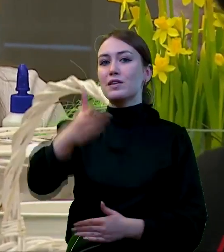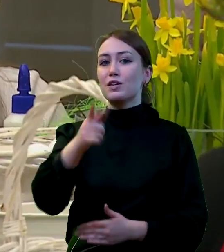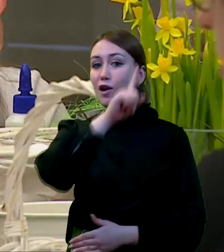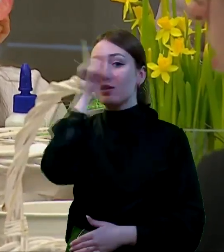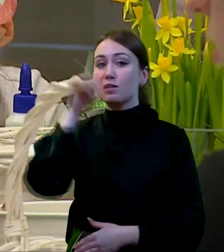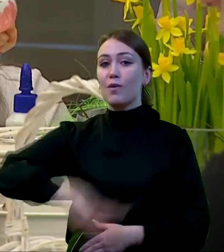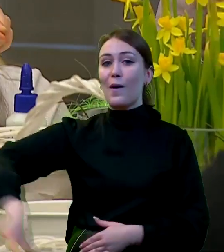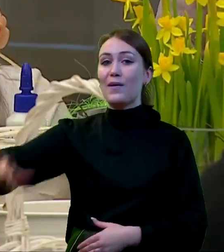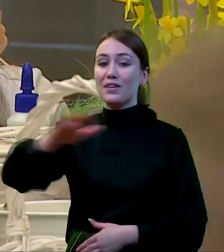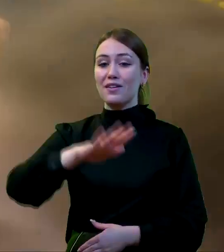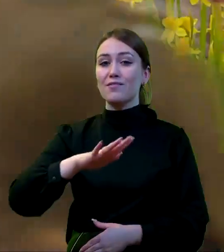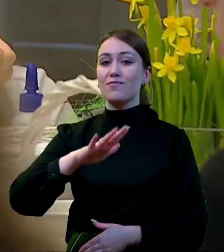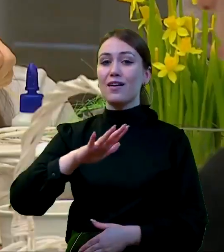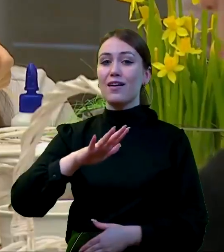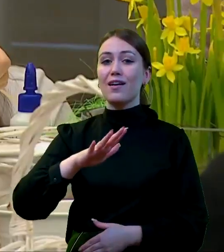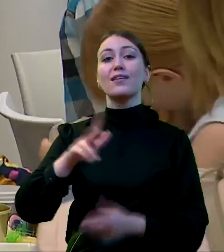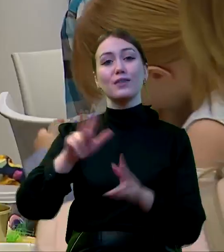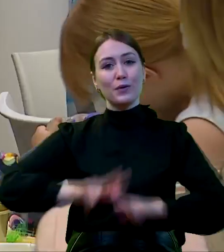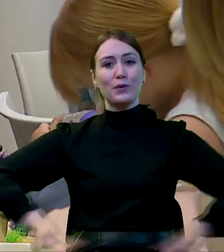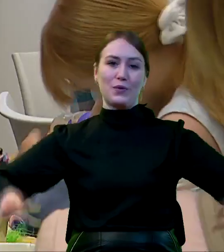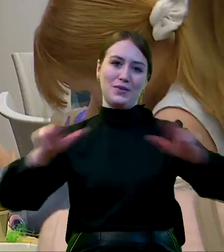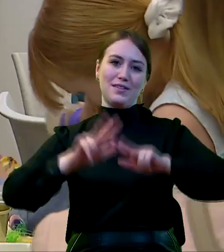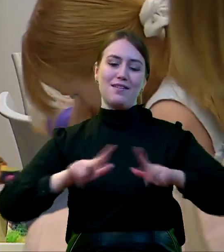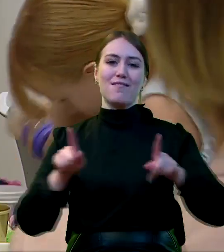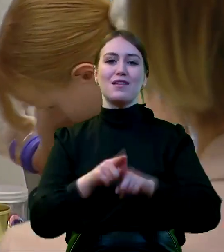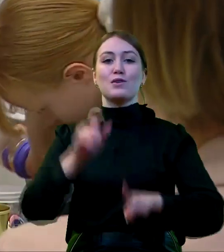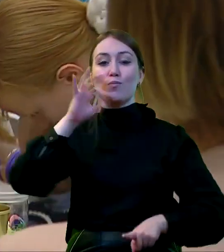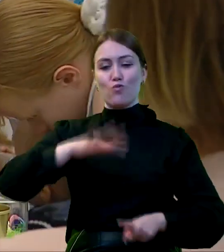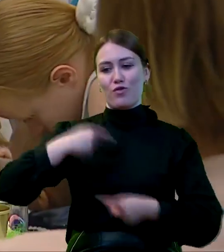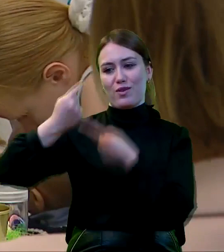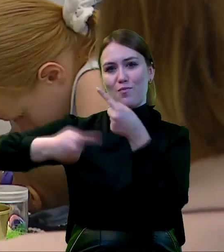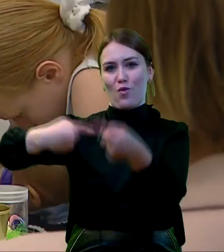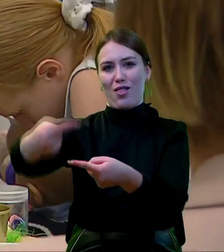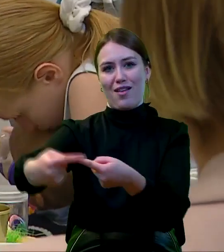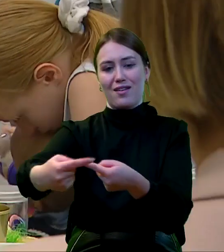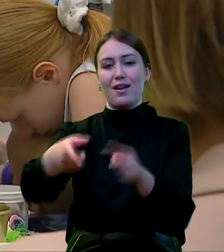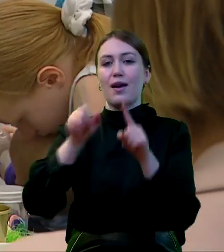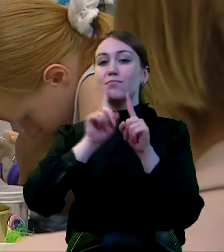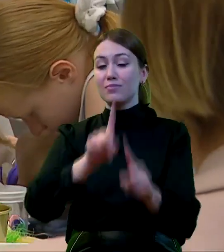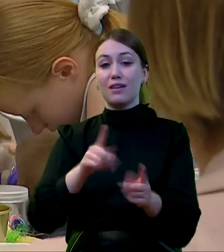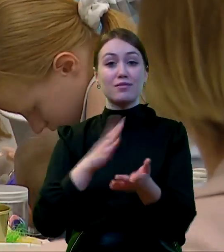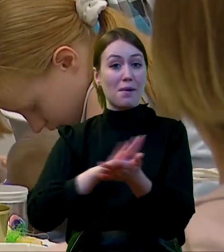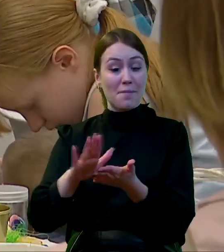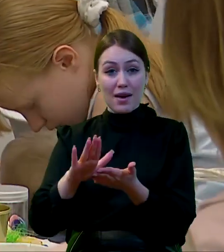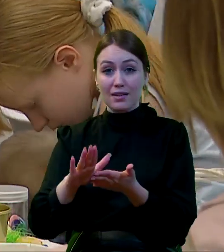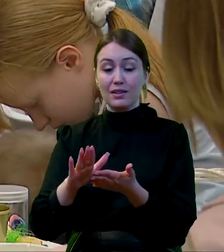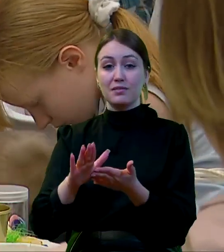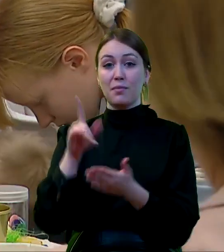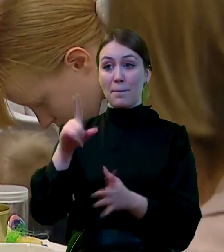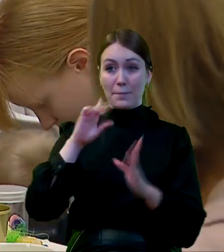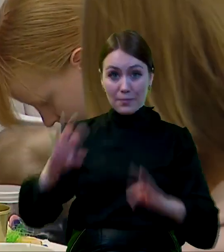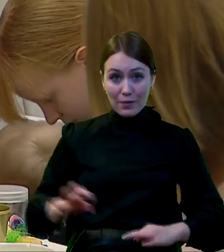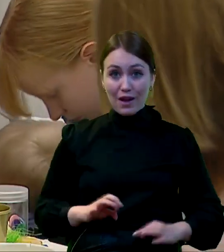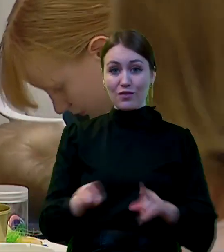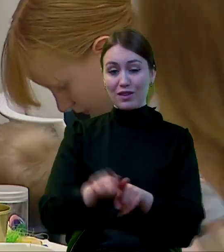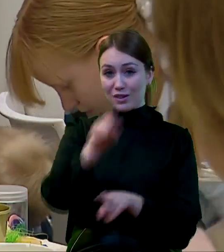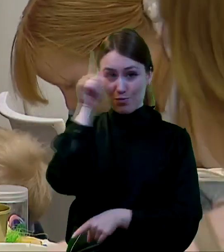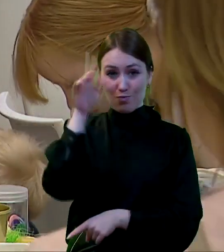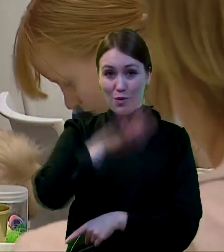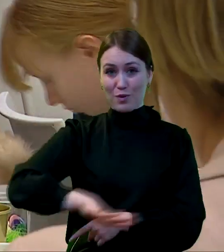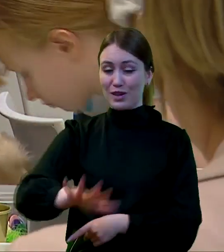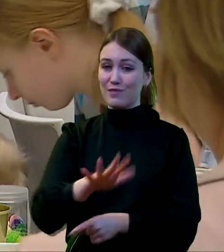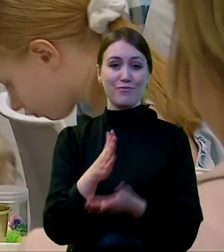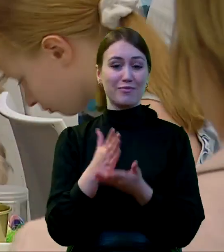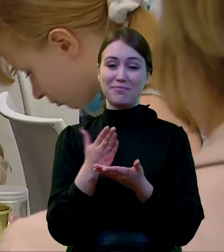naszego społeczeństwa przede wszystkim jest rodzina i te młodsze pokolenia. Bez nich niestety państwo i społeczeństwo